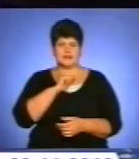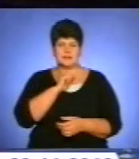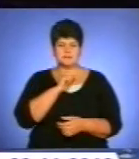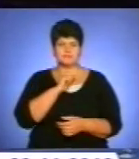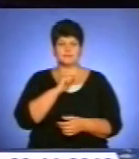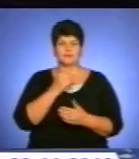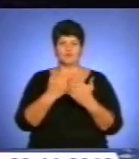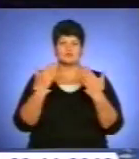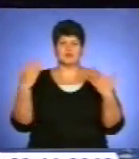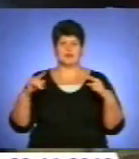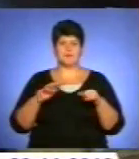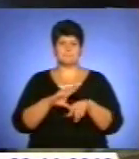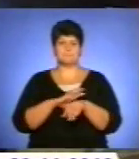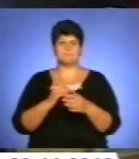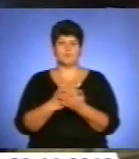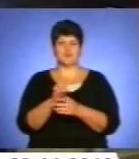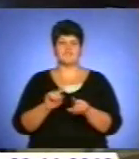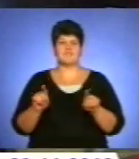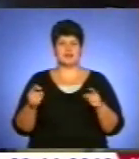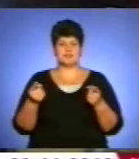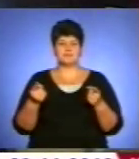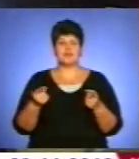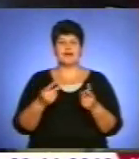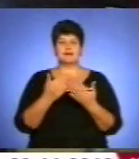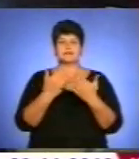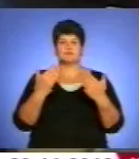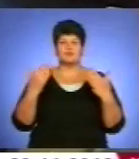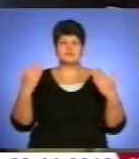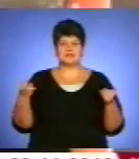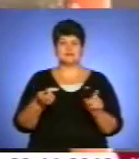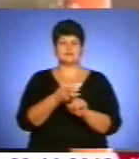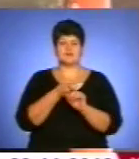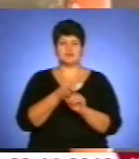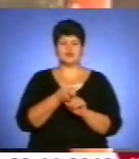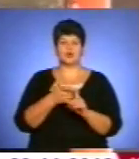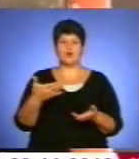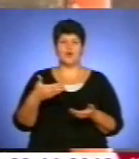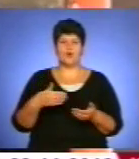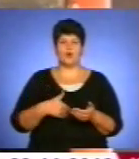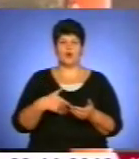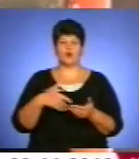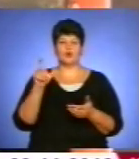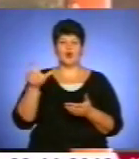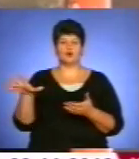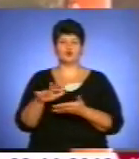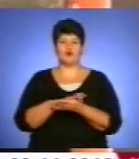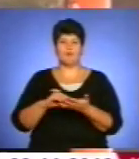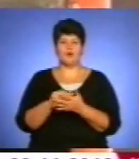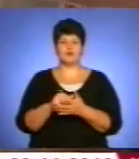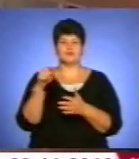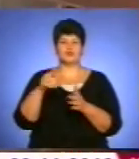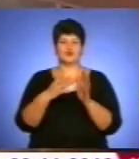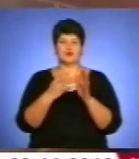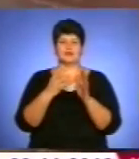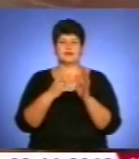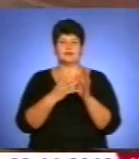політв'язнів. Експозицію, присвячену Голодоморам 1932-го і 1946-го років,